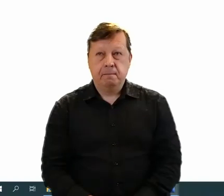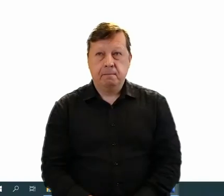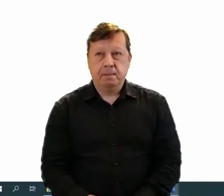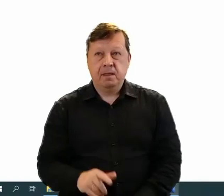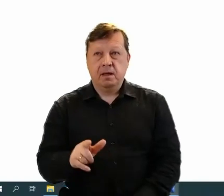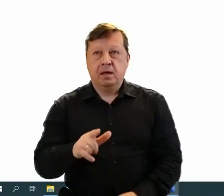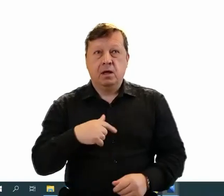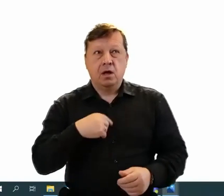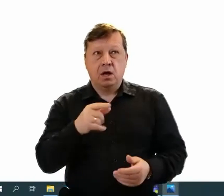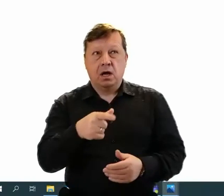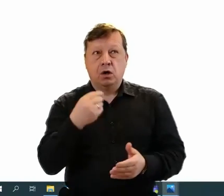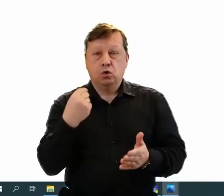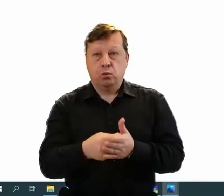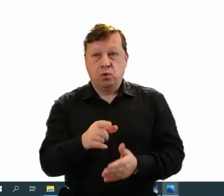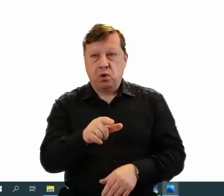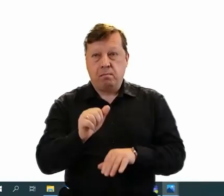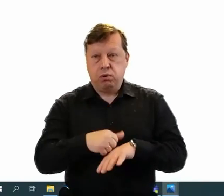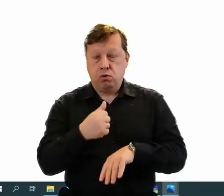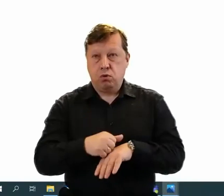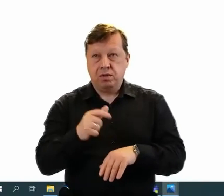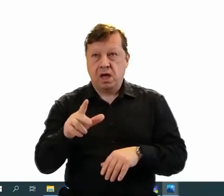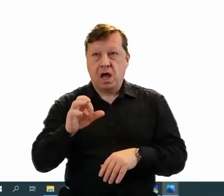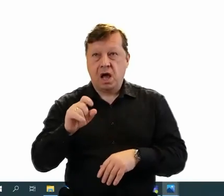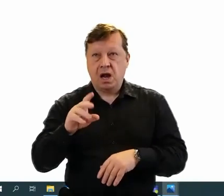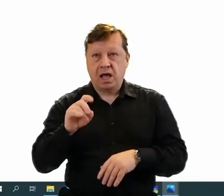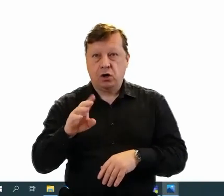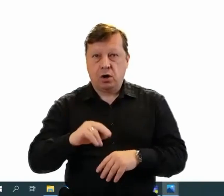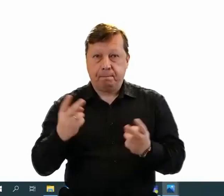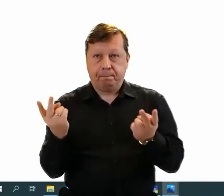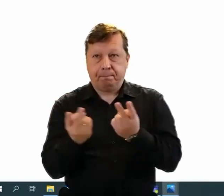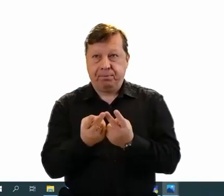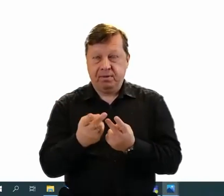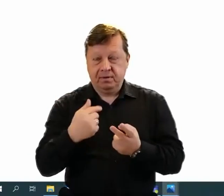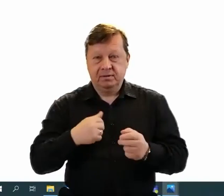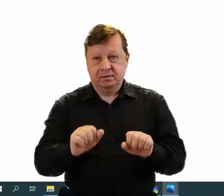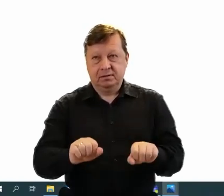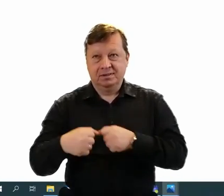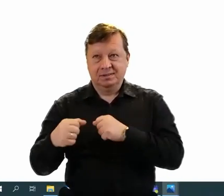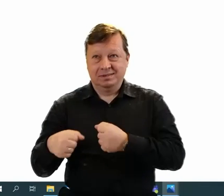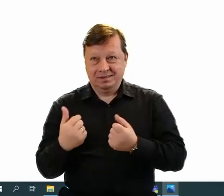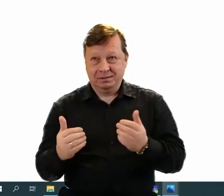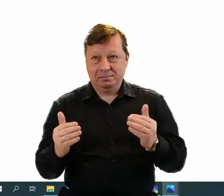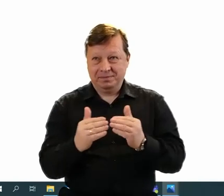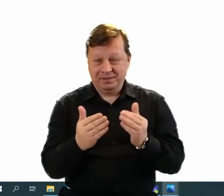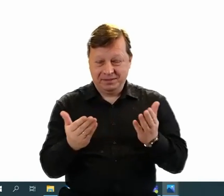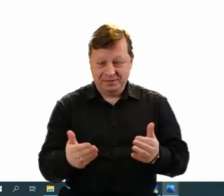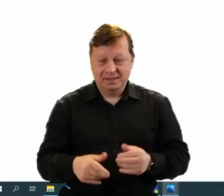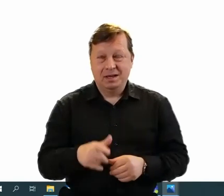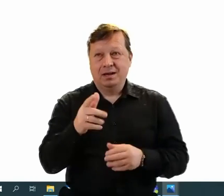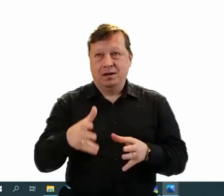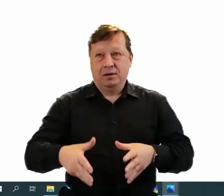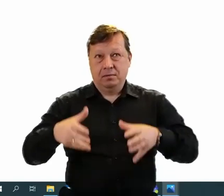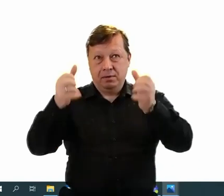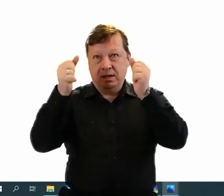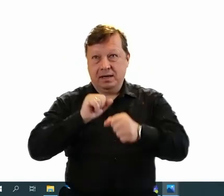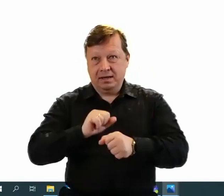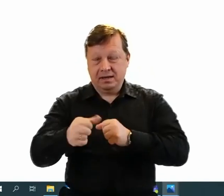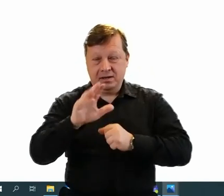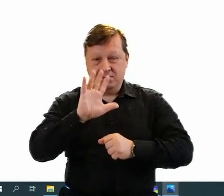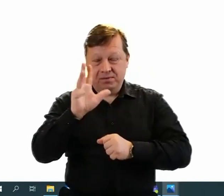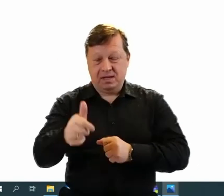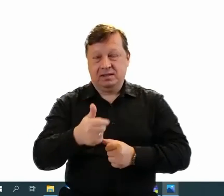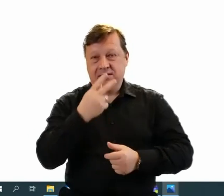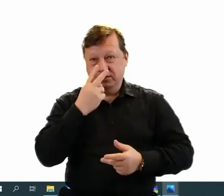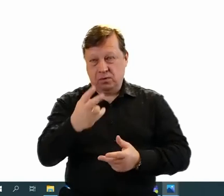buty na Allegro, żeby takie same tutaj przywdziać. Katedra stoi, jest piękna, warta też